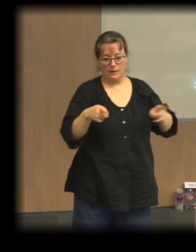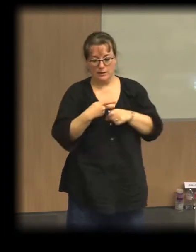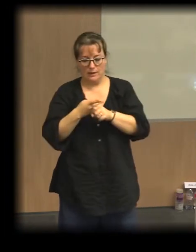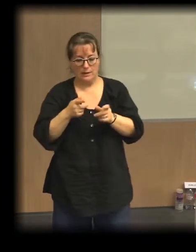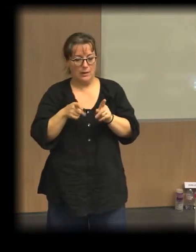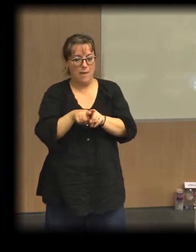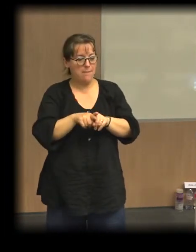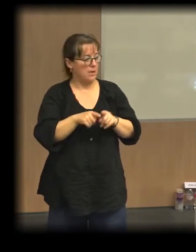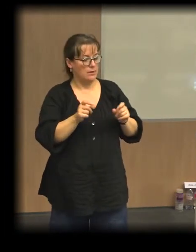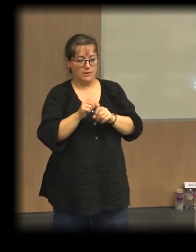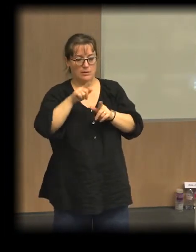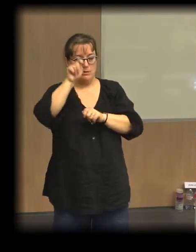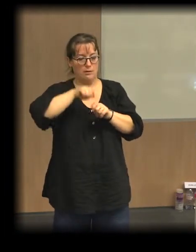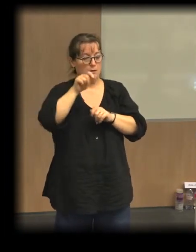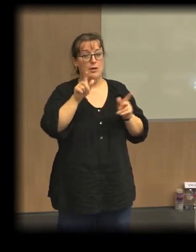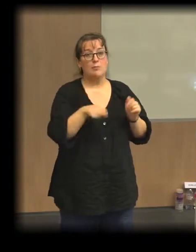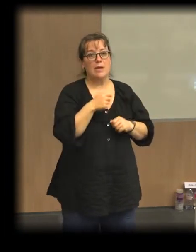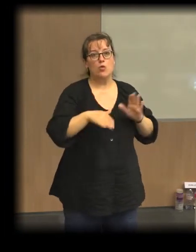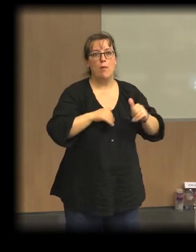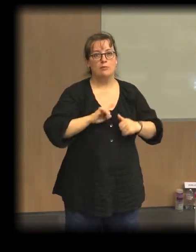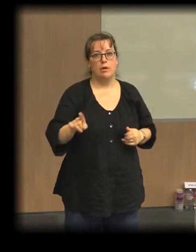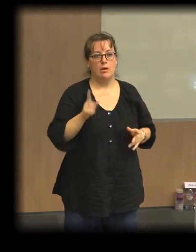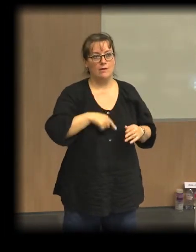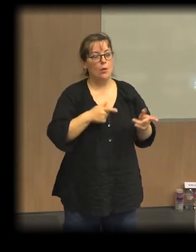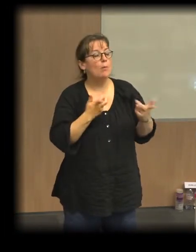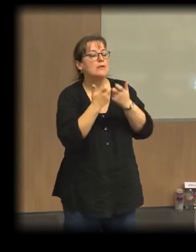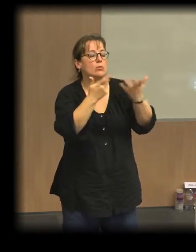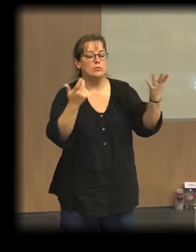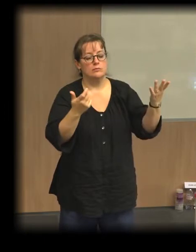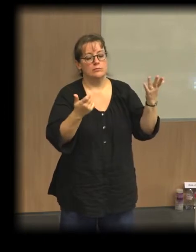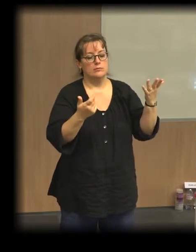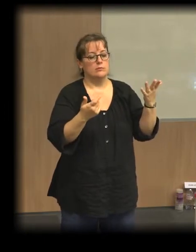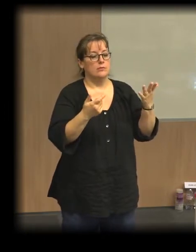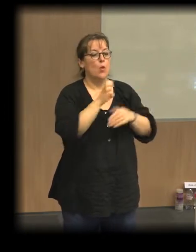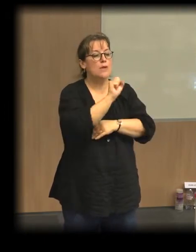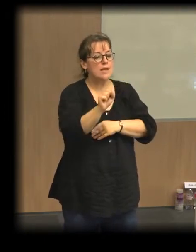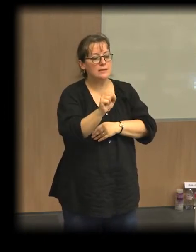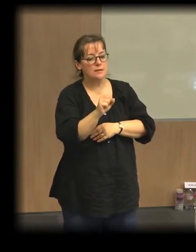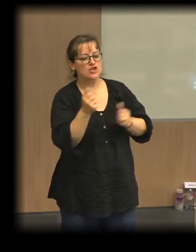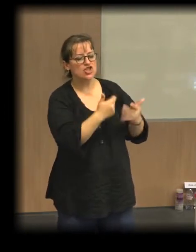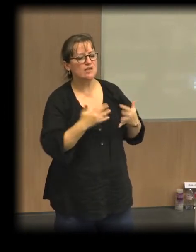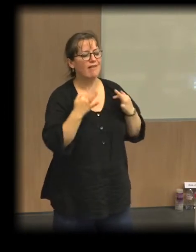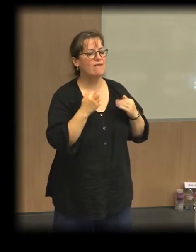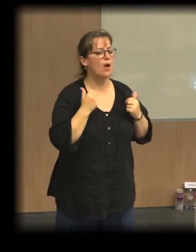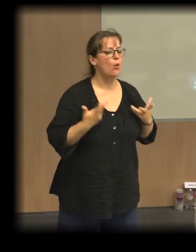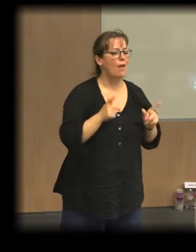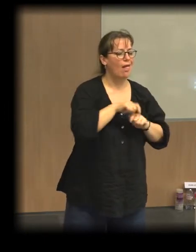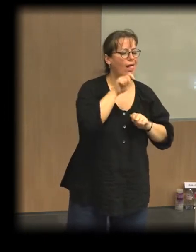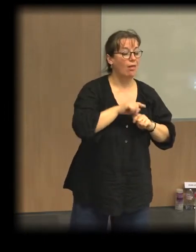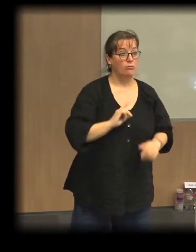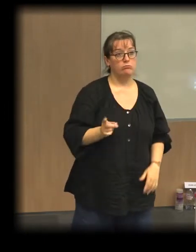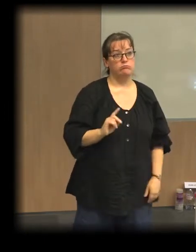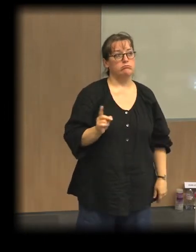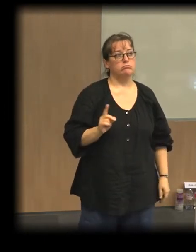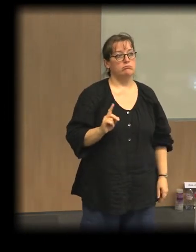'affaires, même si celui-ci peut avoir une importance, mais l'évaluer sur la manière dont l'économie sociale et